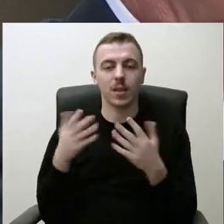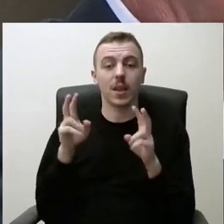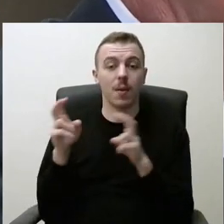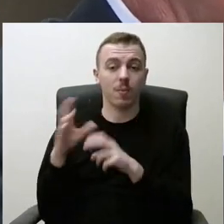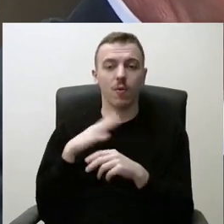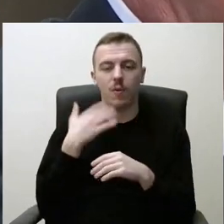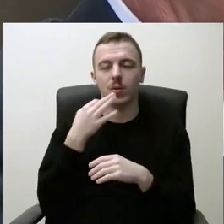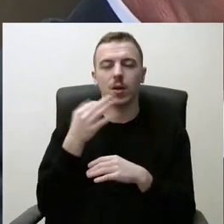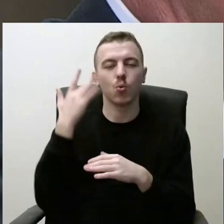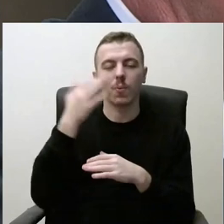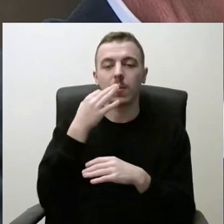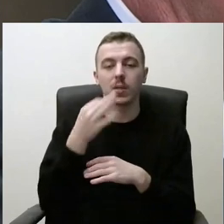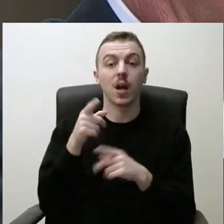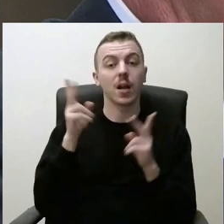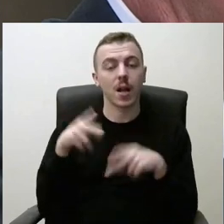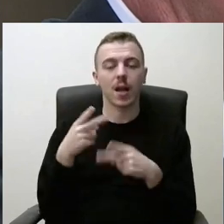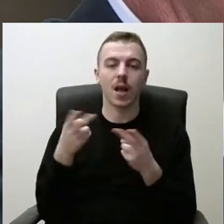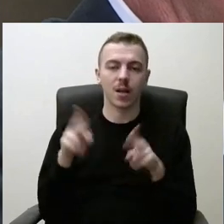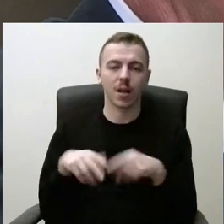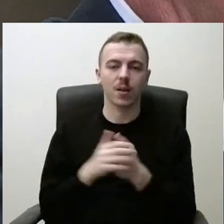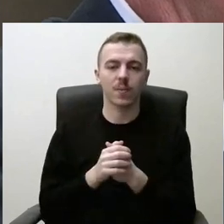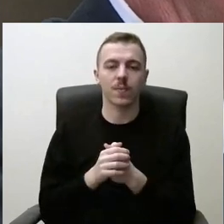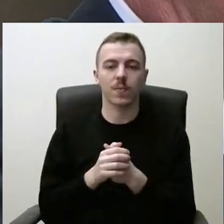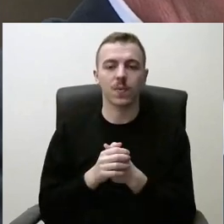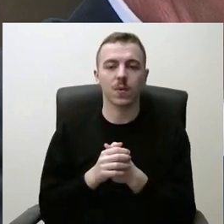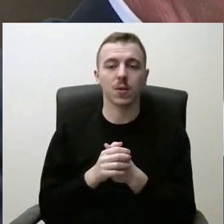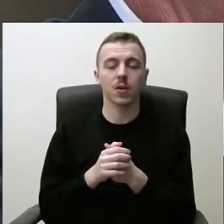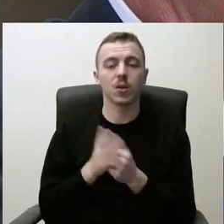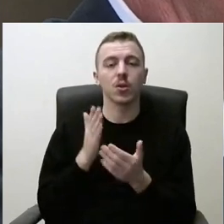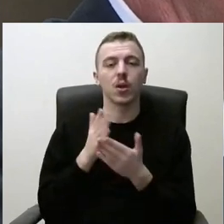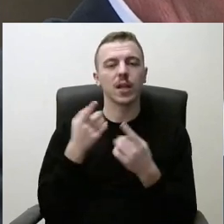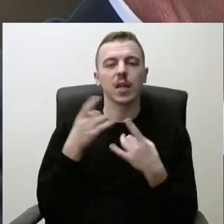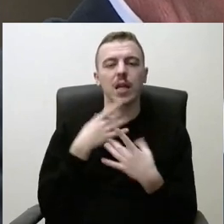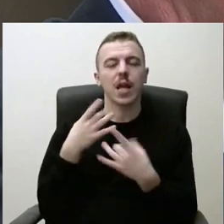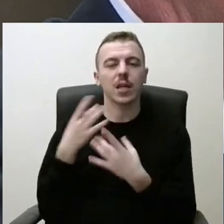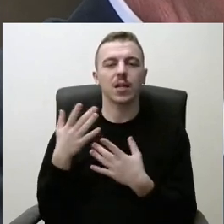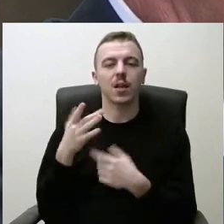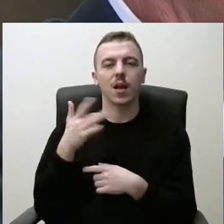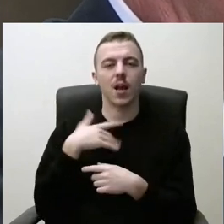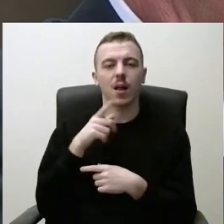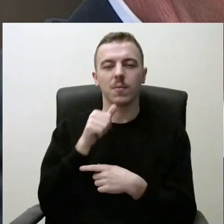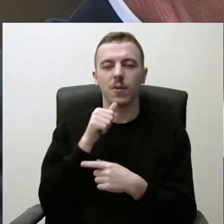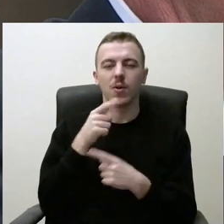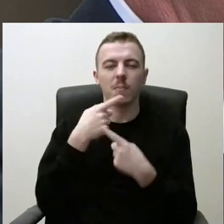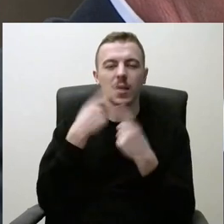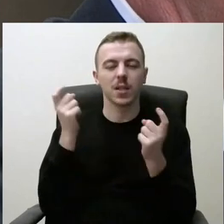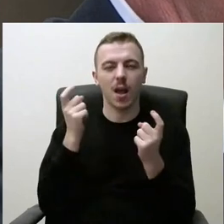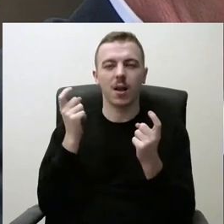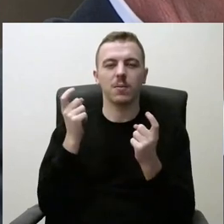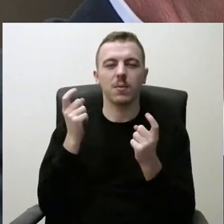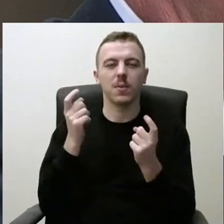pareiškia nuomenę, ar jiems reikia, ar ne. Kai kurie kiti renginiai, gal net, kai yra tokie paskelbiami, net